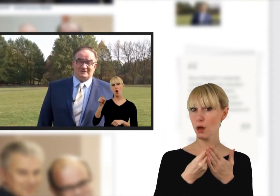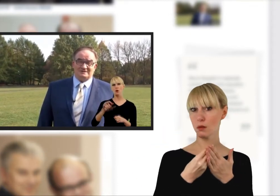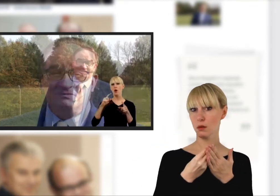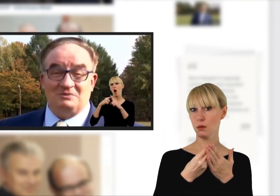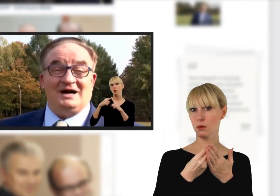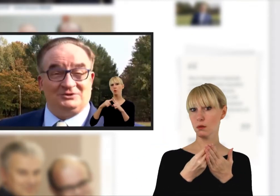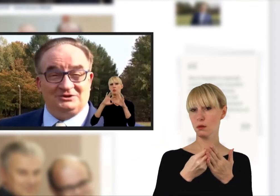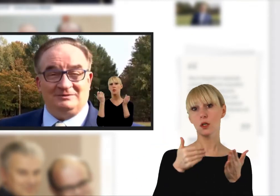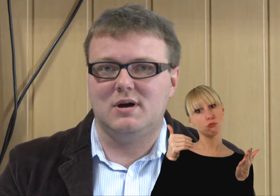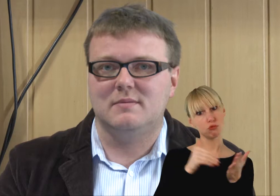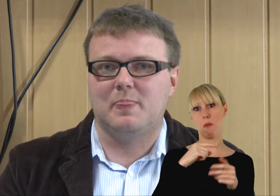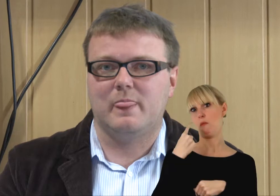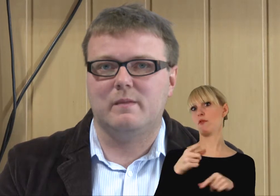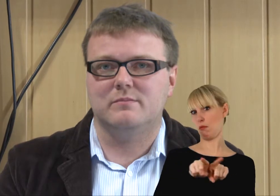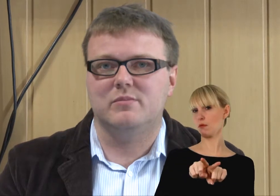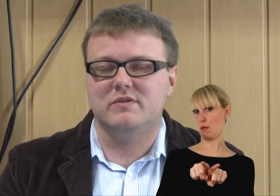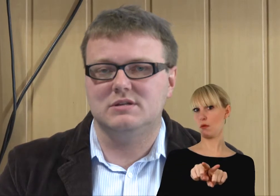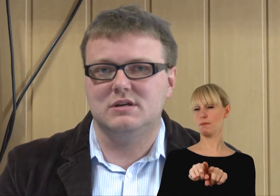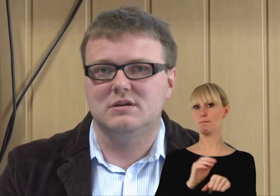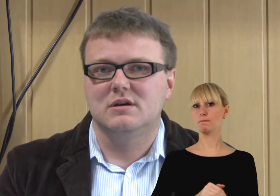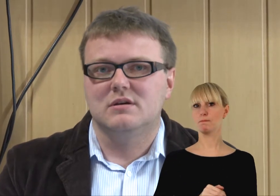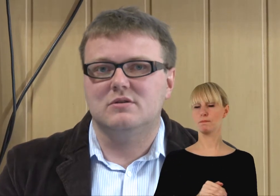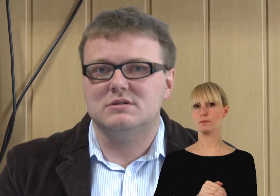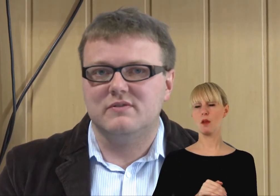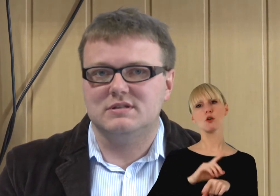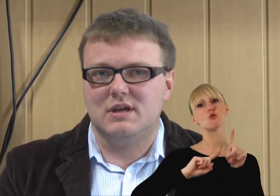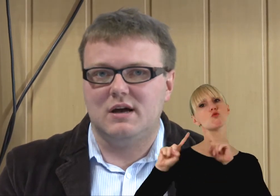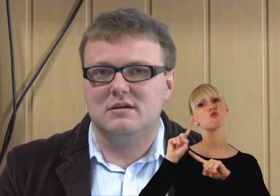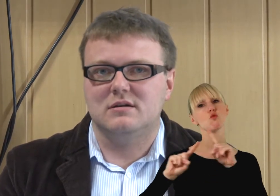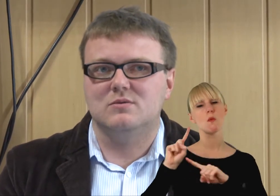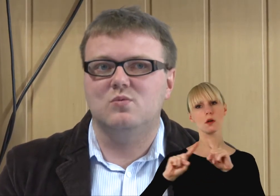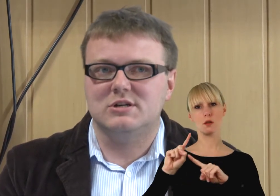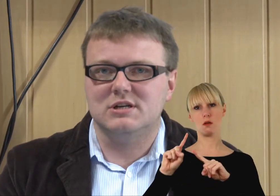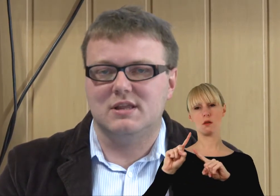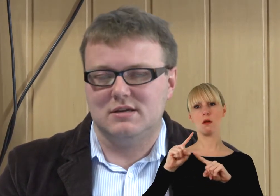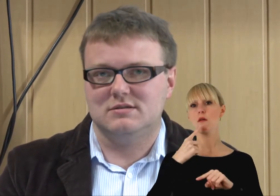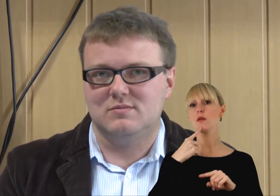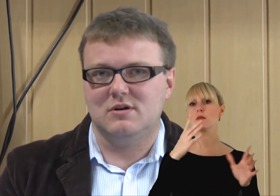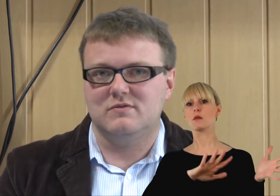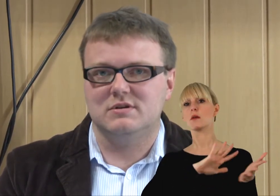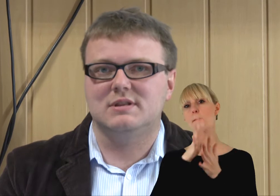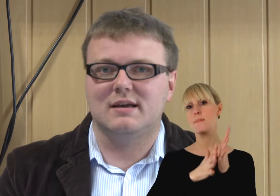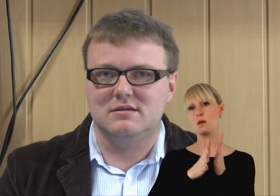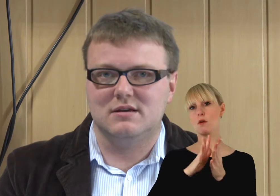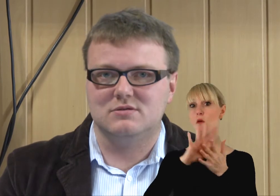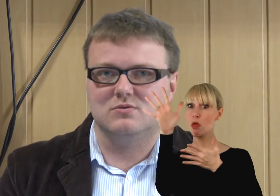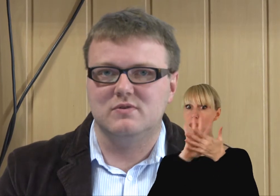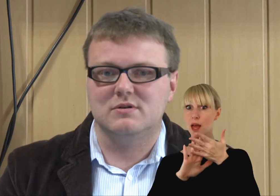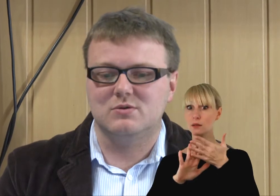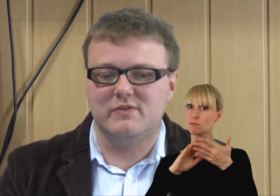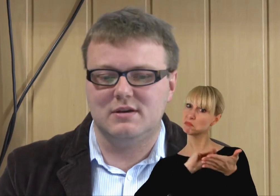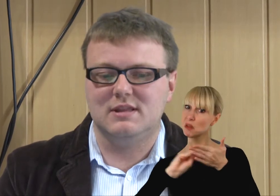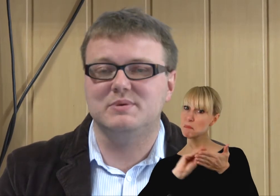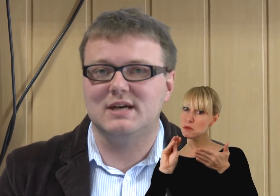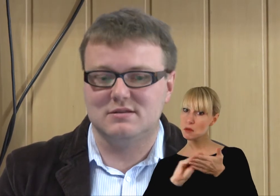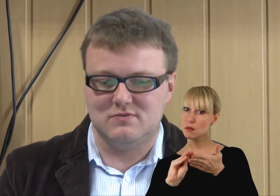o którym trzeba powiedzieć, to jest kwestia tłumaczenia na język migowy takich tekstów,